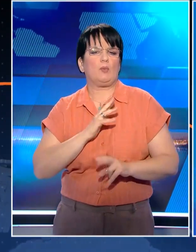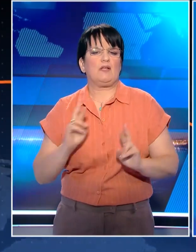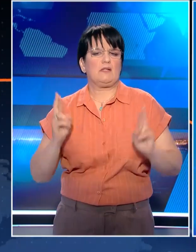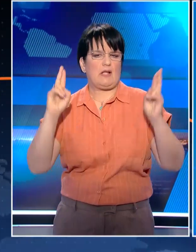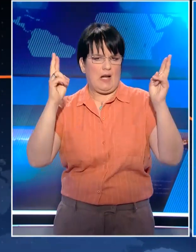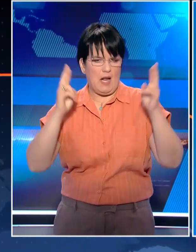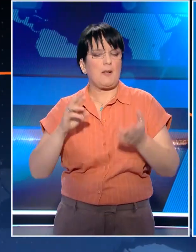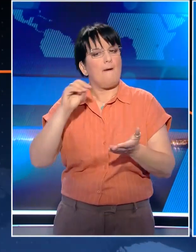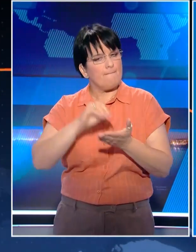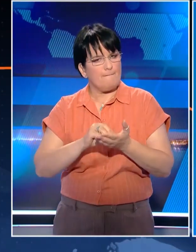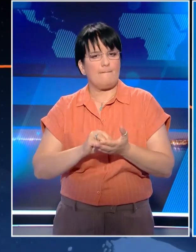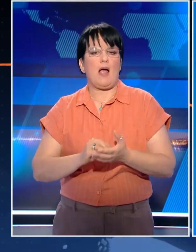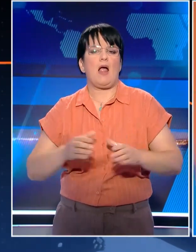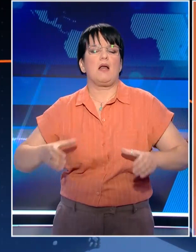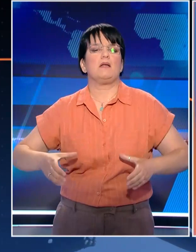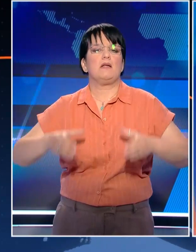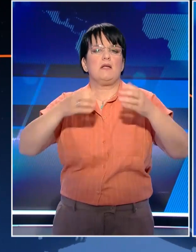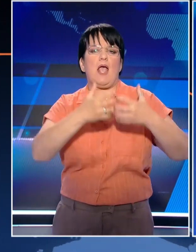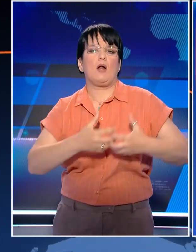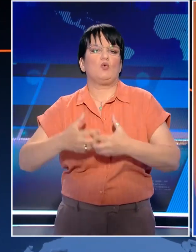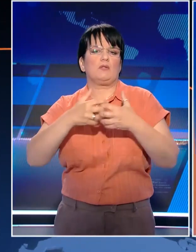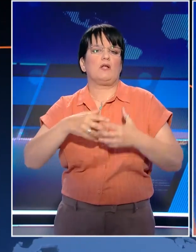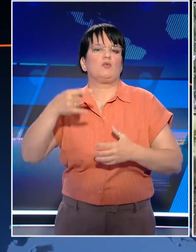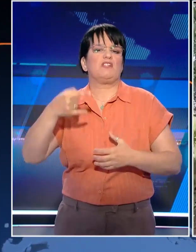βρέθηκε ξανά στον πυρηνικό σταθμό της Ζαπορίζια.